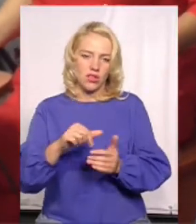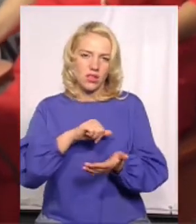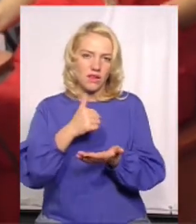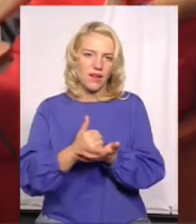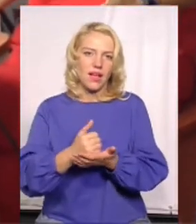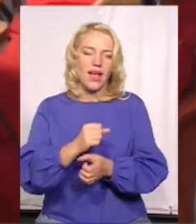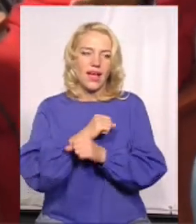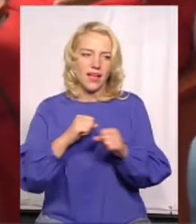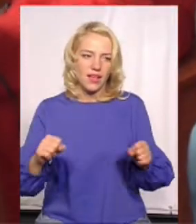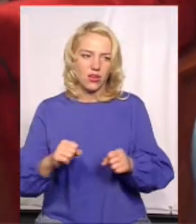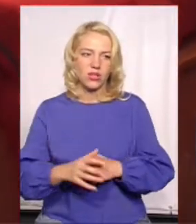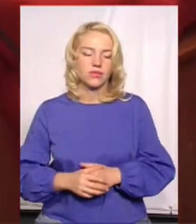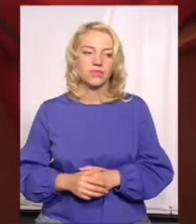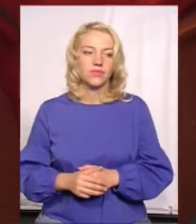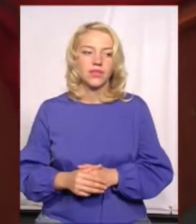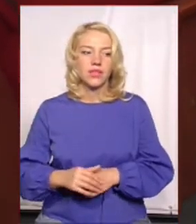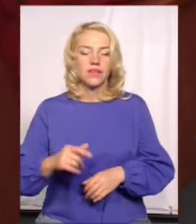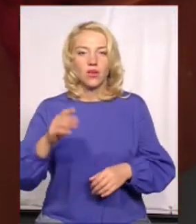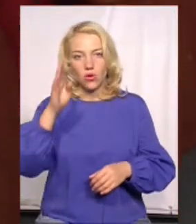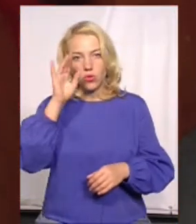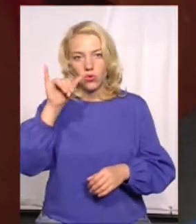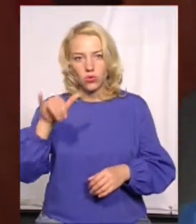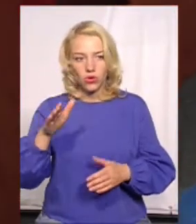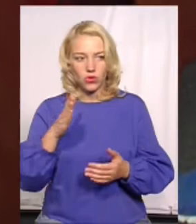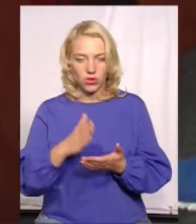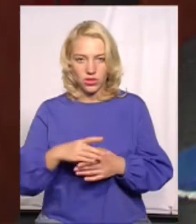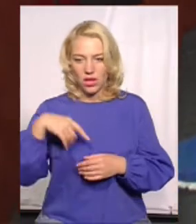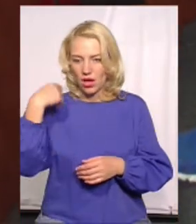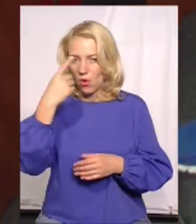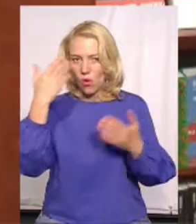Дівається Ольга Саліпа. В нього є стійкий образ.